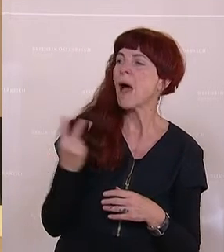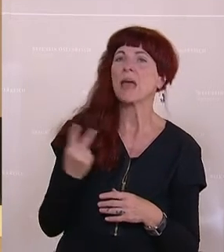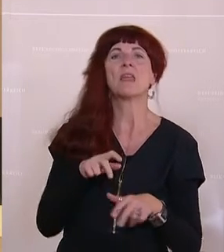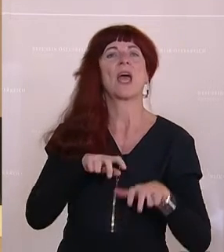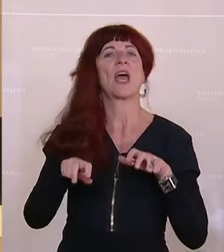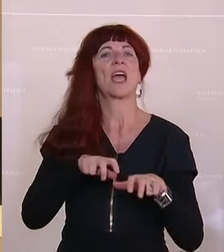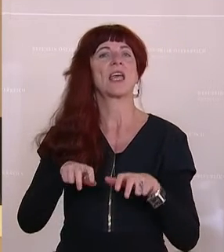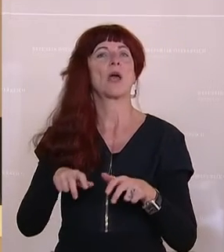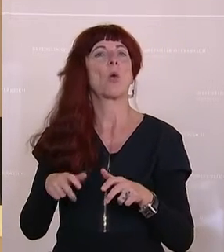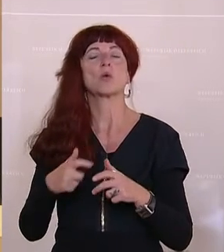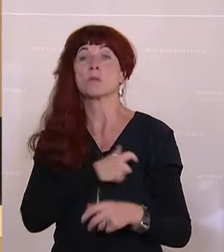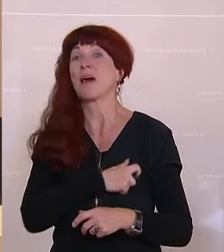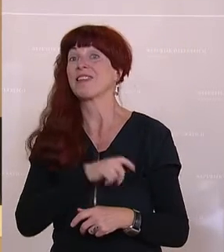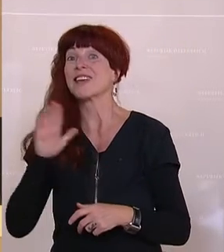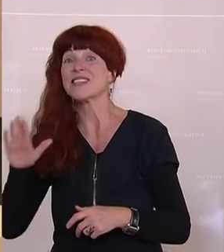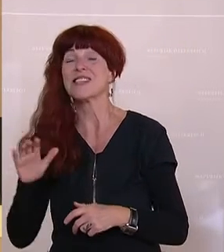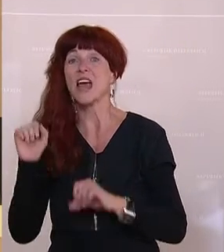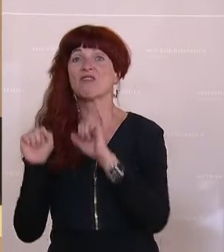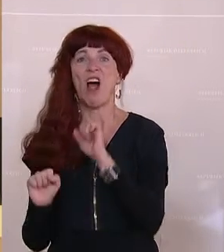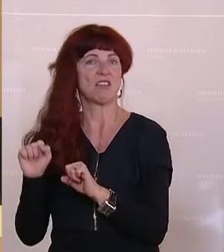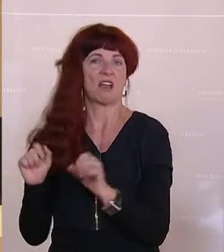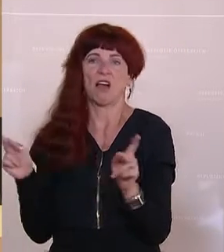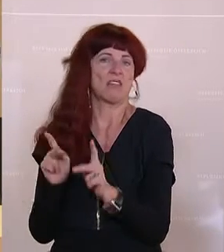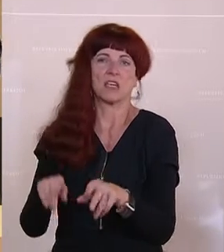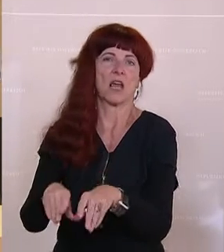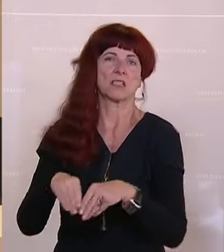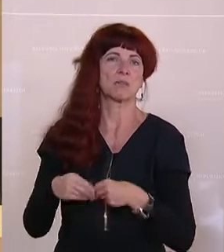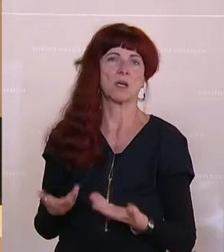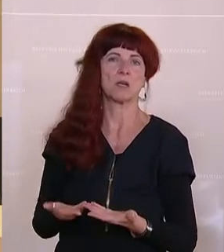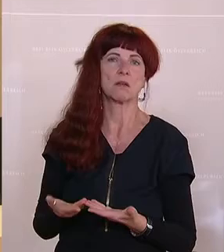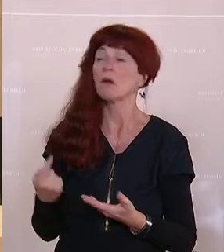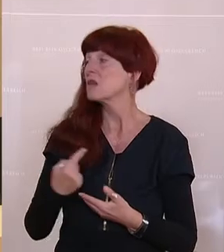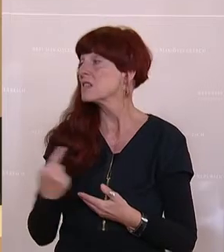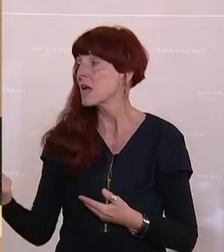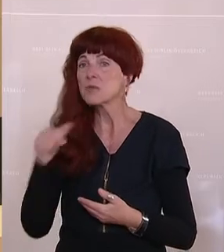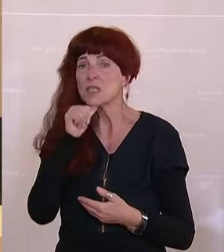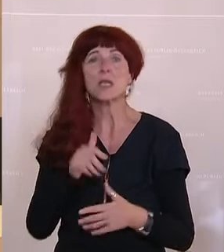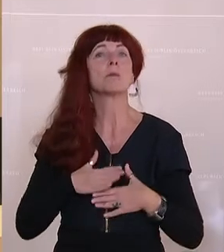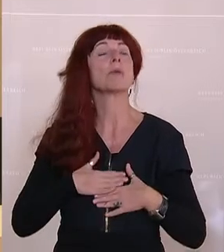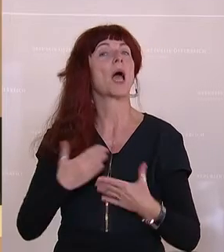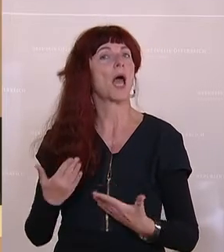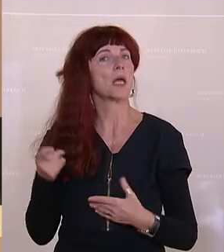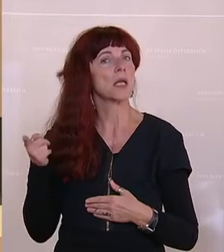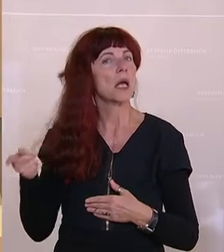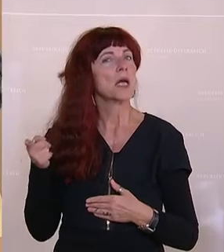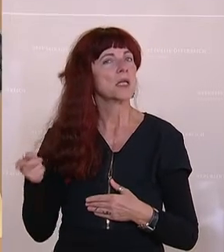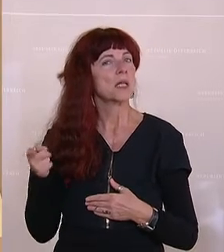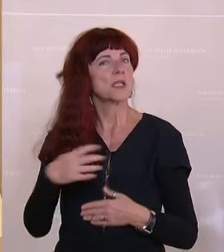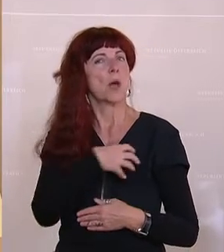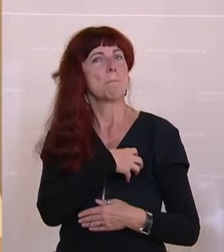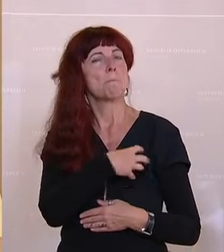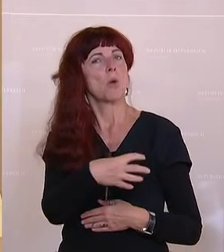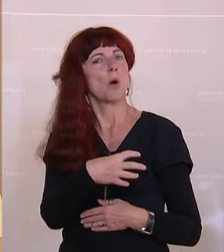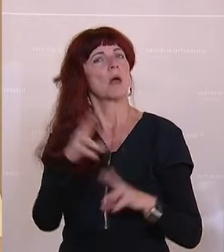einfach nicht mehr akzeptieren wollen, nämlich dass sie nicht bereit sind, mit den Anliegen der Bürgerinnen und